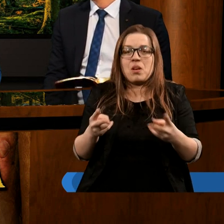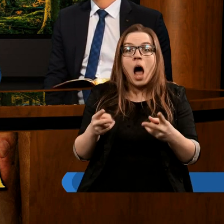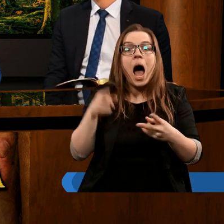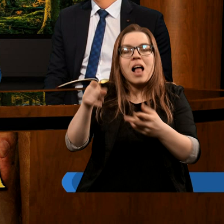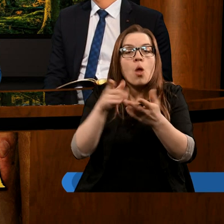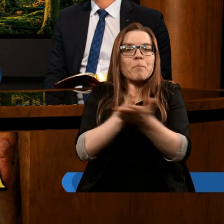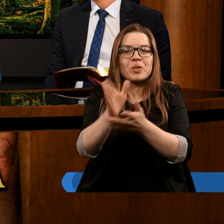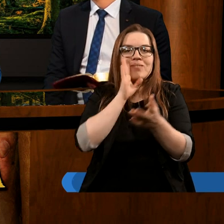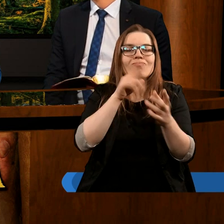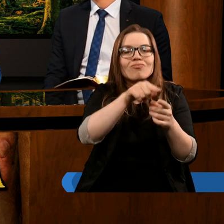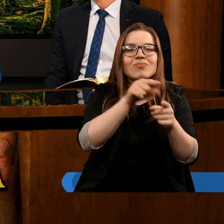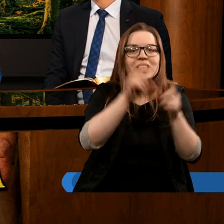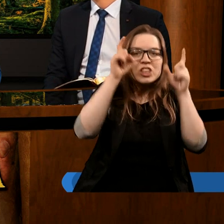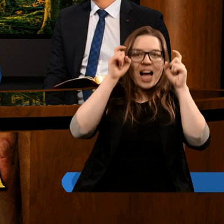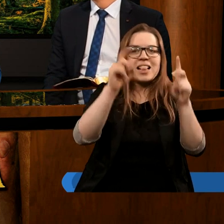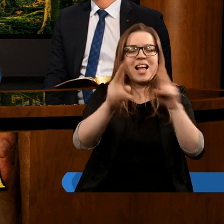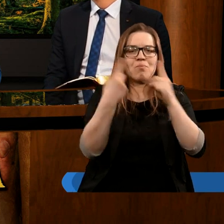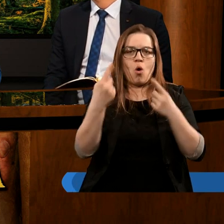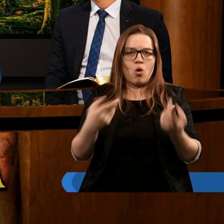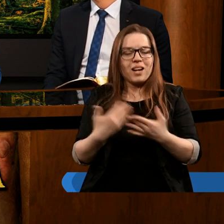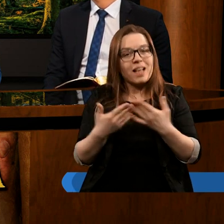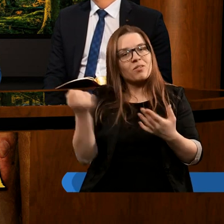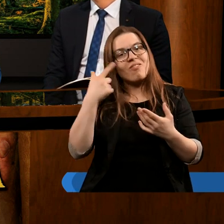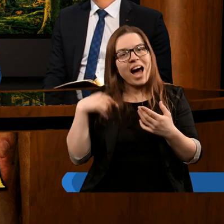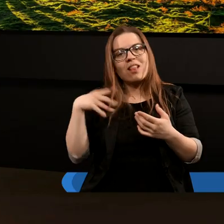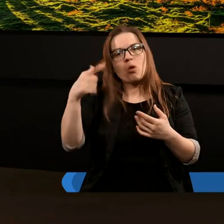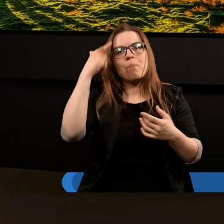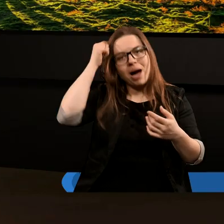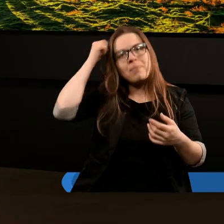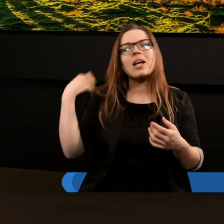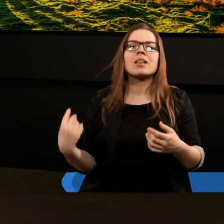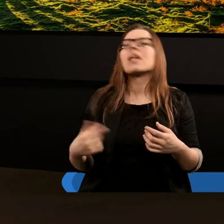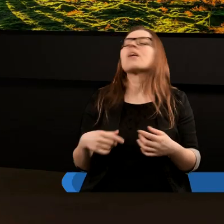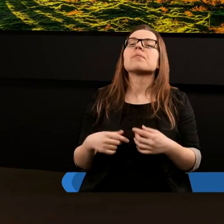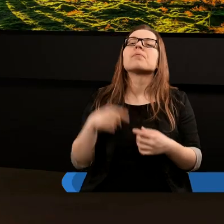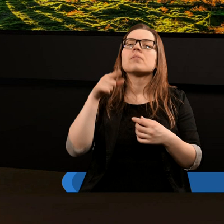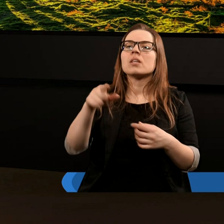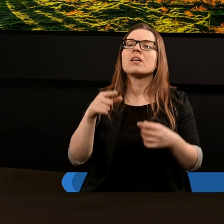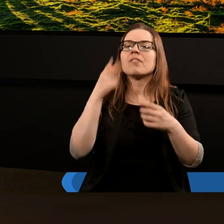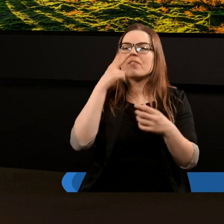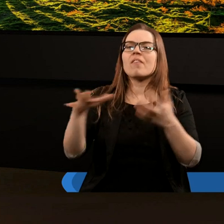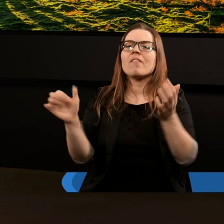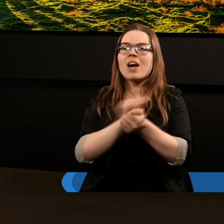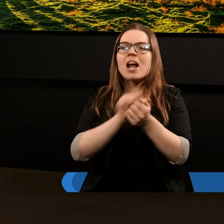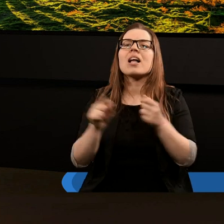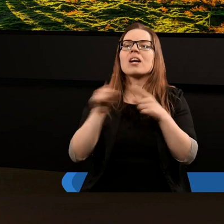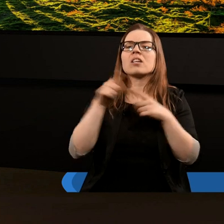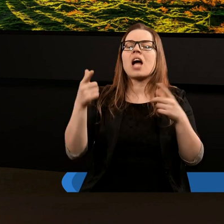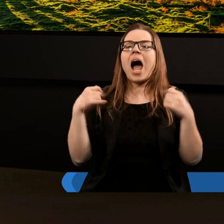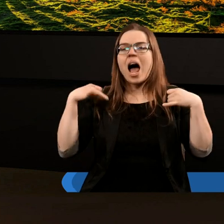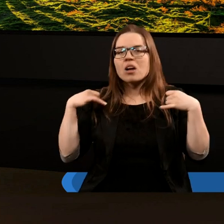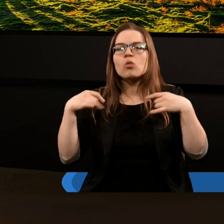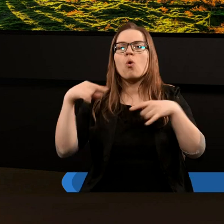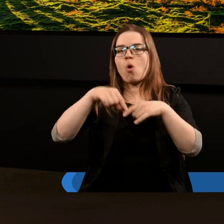siły ciemności. Myślę, że warto o tym pamiętać. Gdy czytamy ten dwunasty rozdział, widzimy, że w tę walkę zaangażowani są również